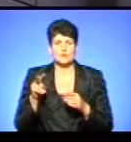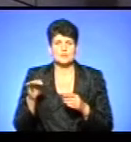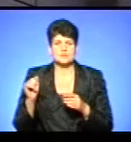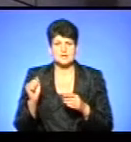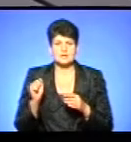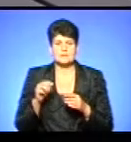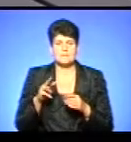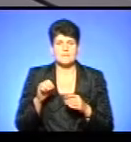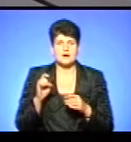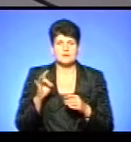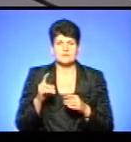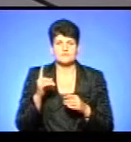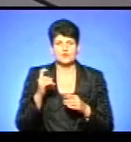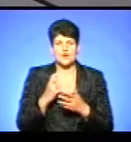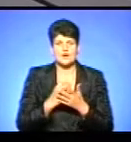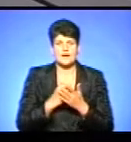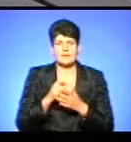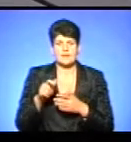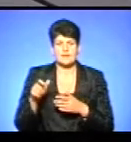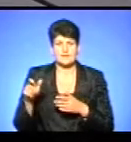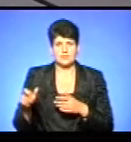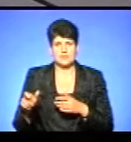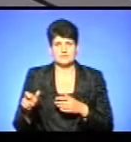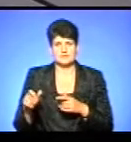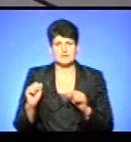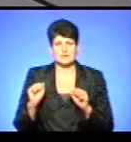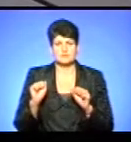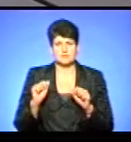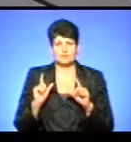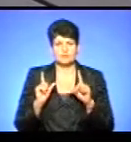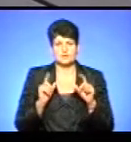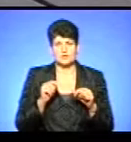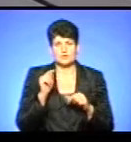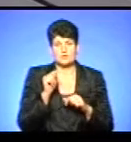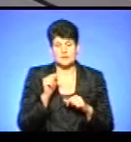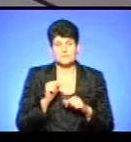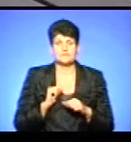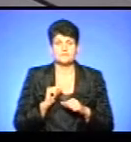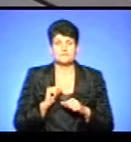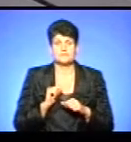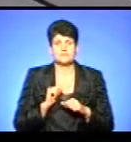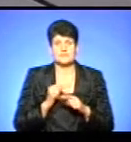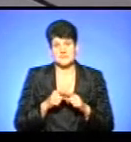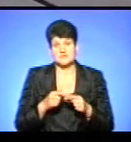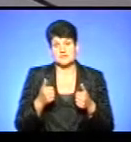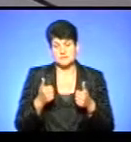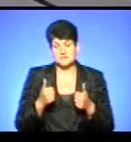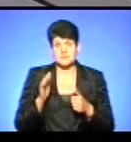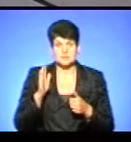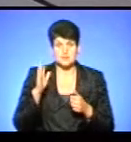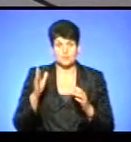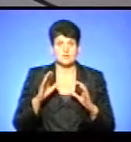входить в топ-100 кандидатів, які потенційно полетять туди. і це класно, через те, що це майбутнє світу,